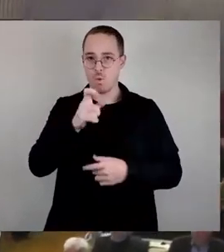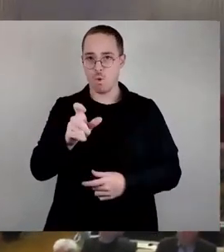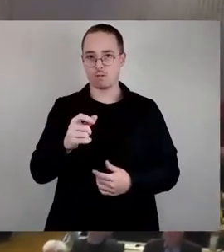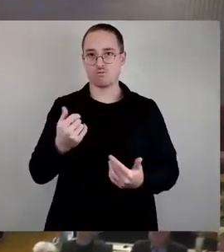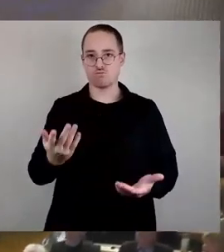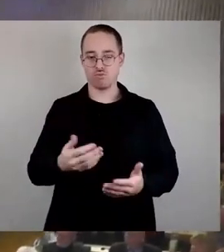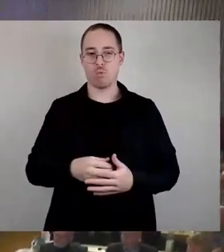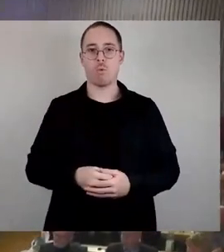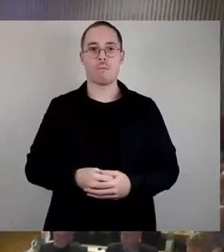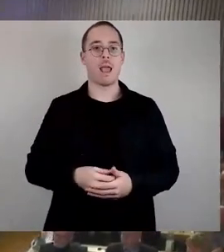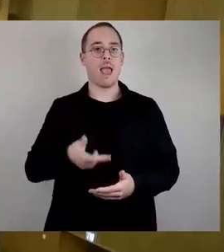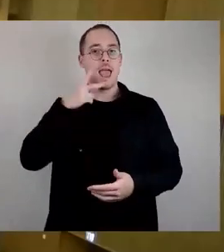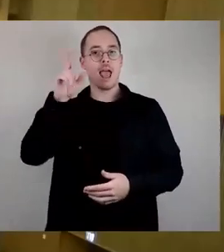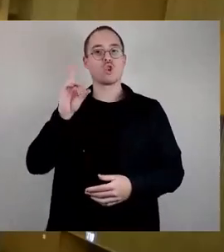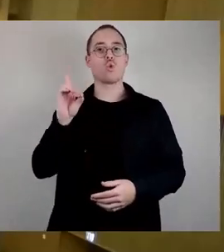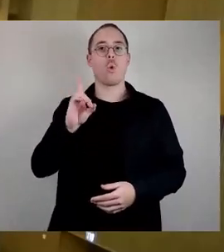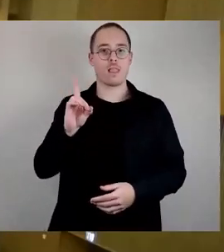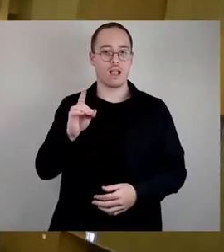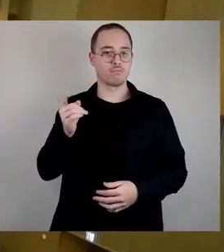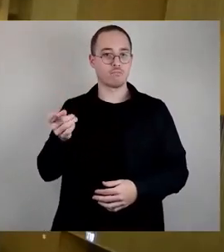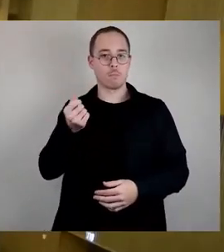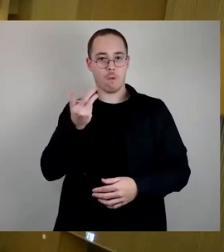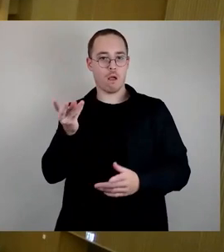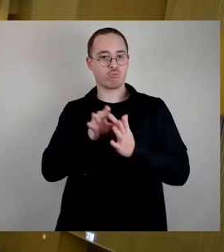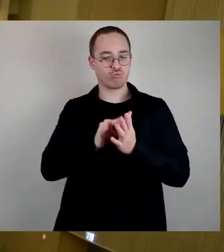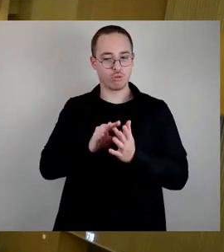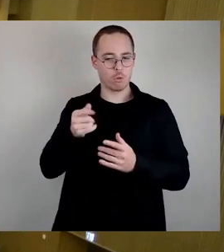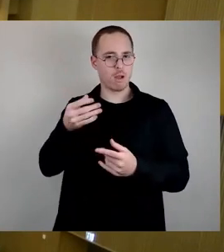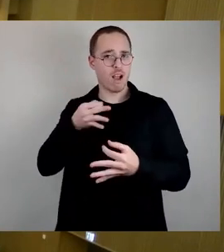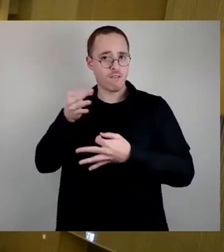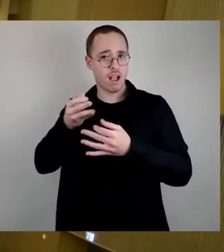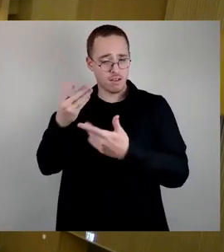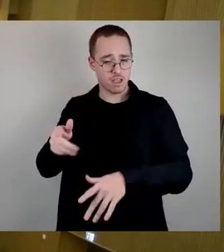ein paar Punkte noch eingehen, was an Fragen gekommen sind. Und dann steigen wir ein in die Abstimmung.